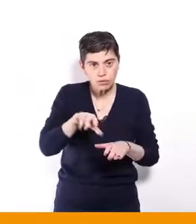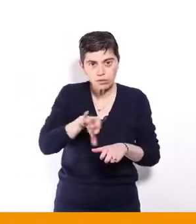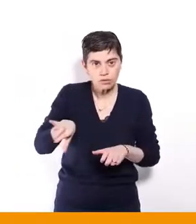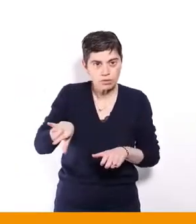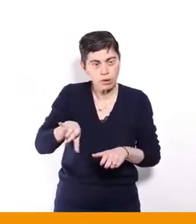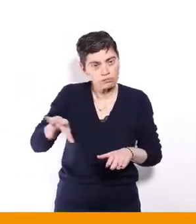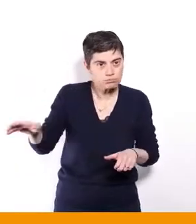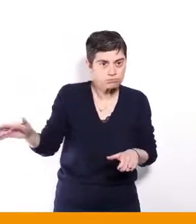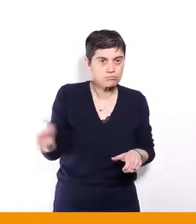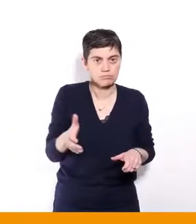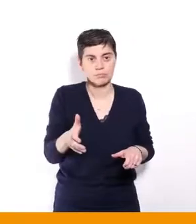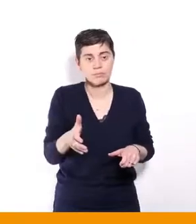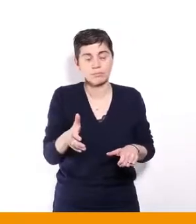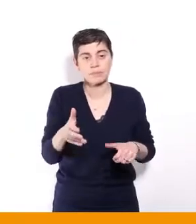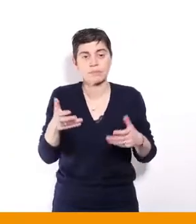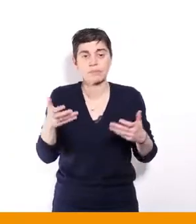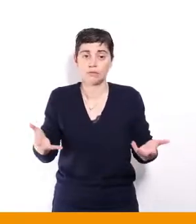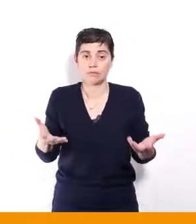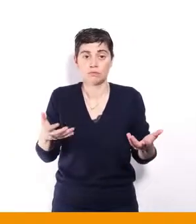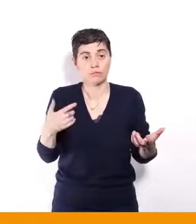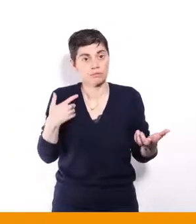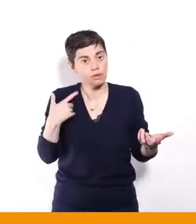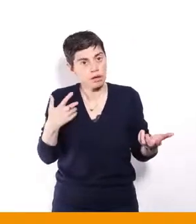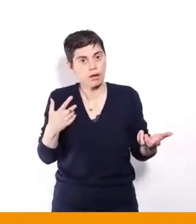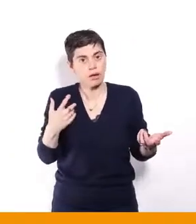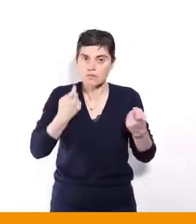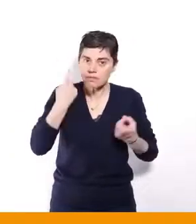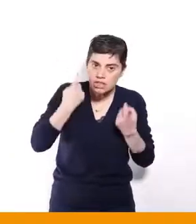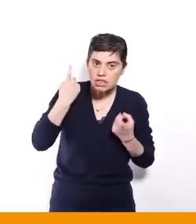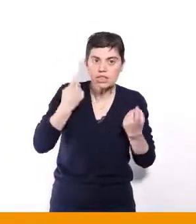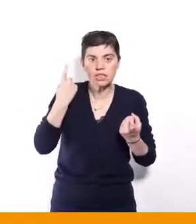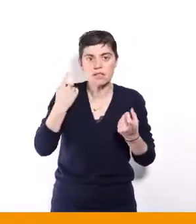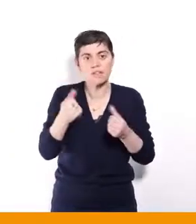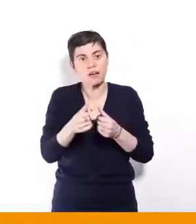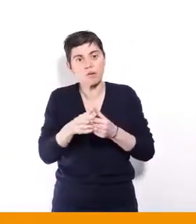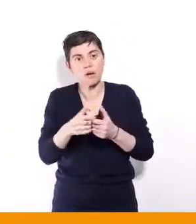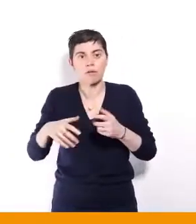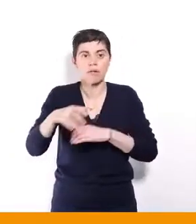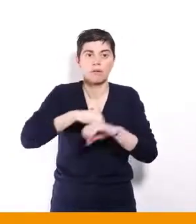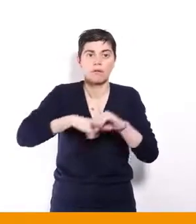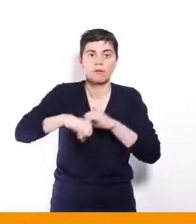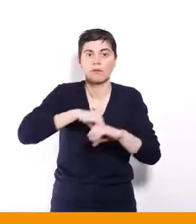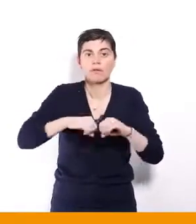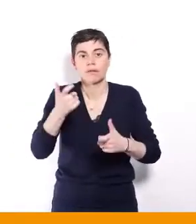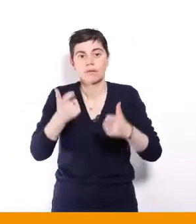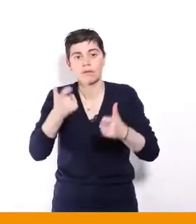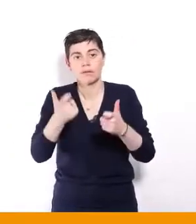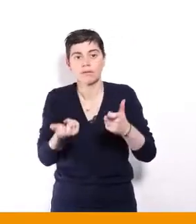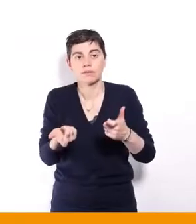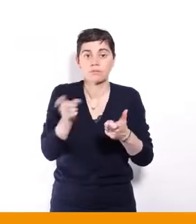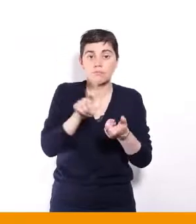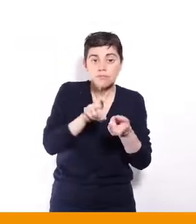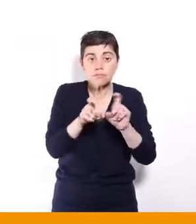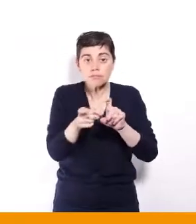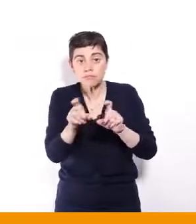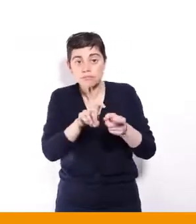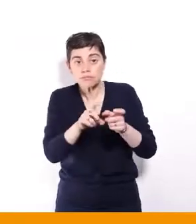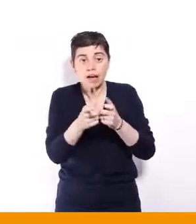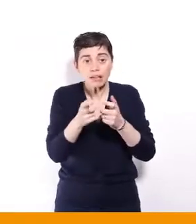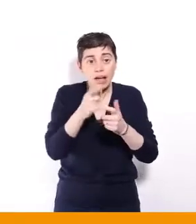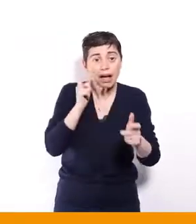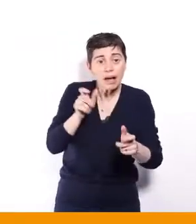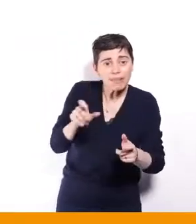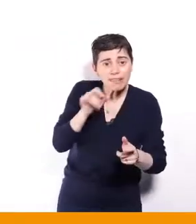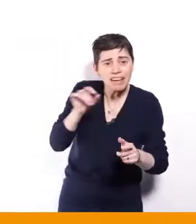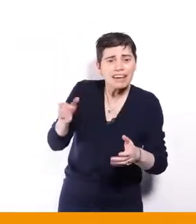est soucieux. On est soucieux. Alors bon, on fait du covoiturage. Qui s'occupe de Lisette ? Qui va la